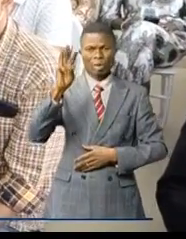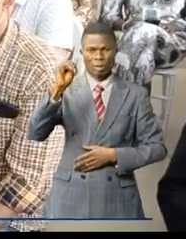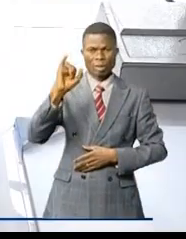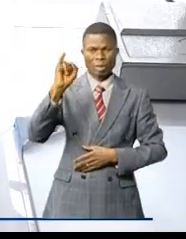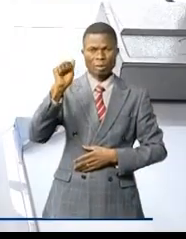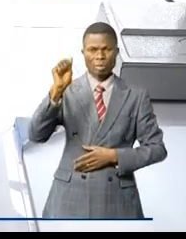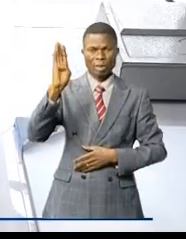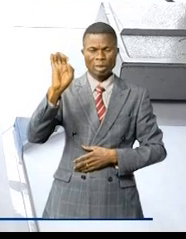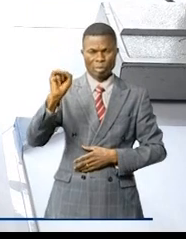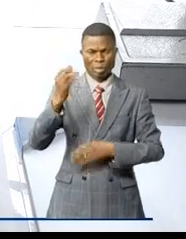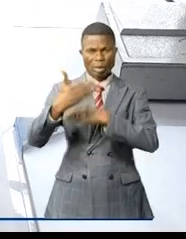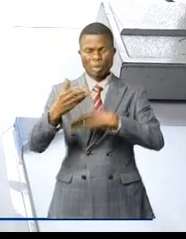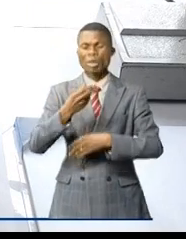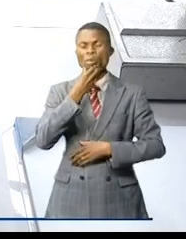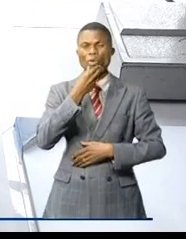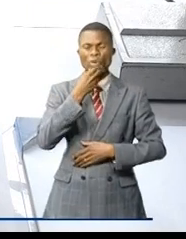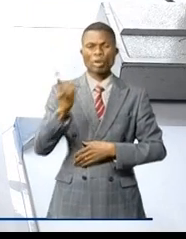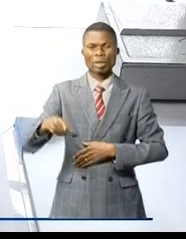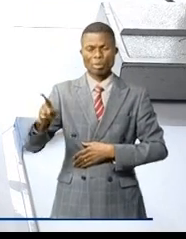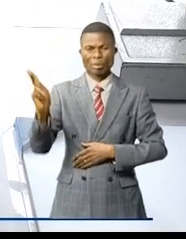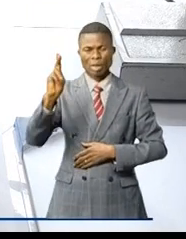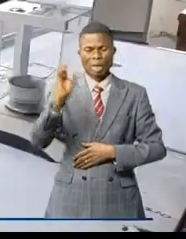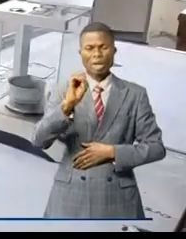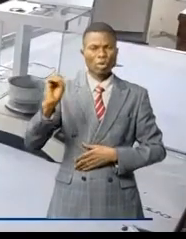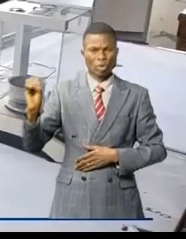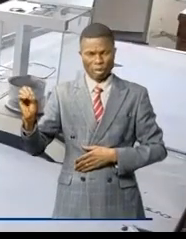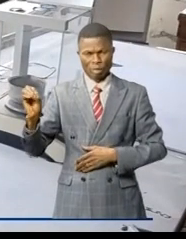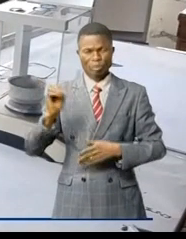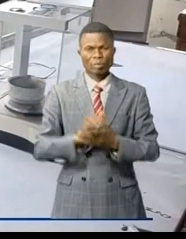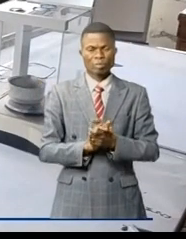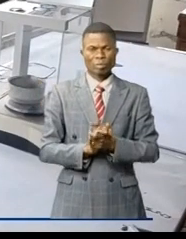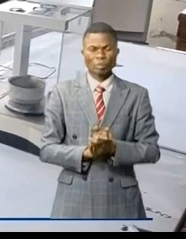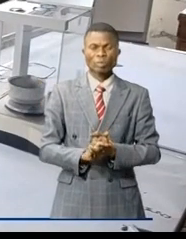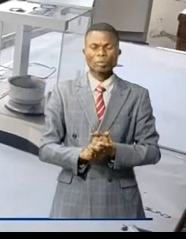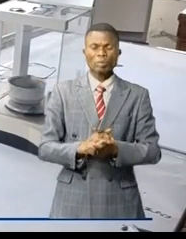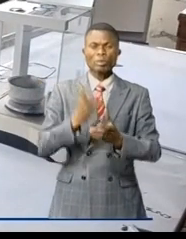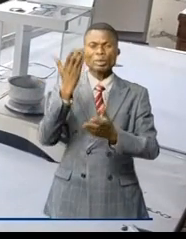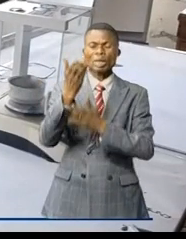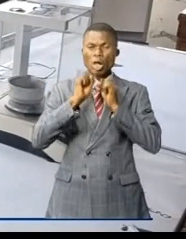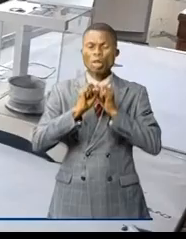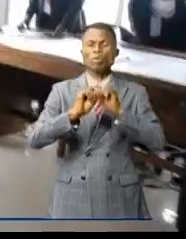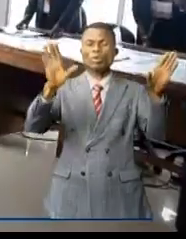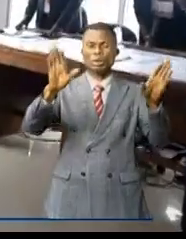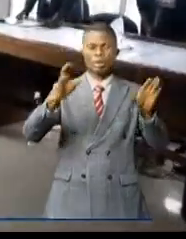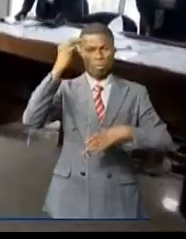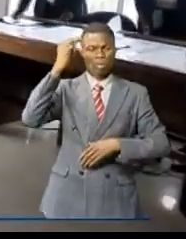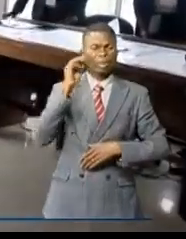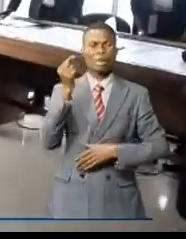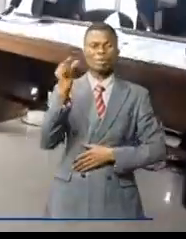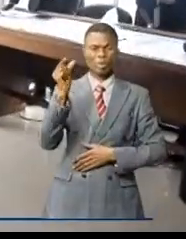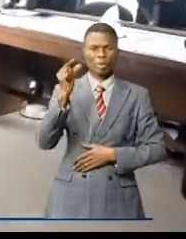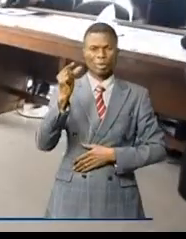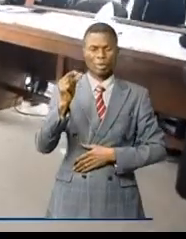à quelques kilomètres de Mboujimaï, dans la province du caisseur oriental. Cet Tender a été lancé officiellement par la ministre de Mines,